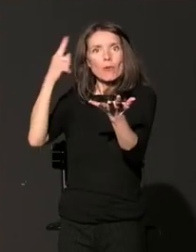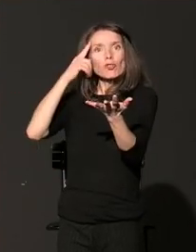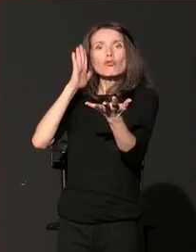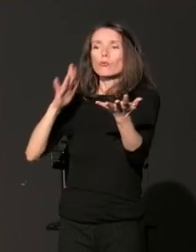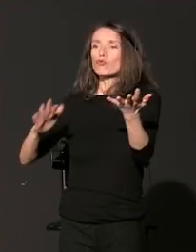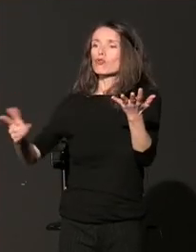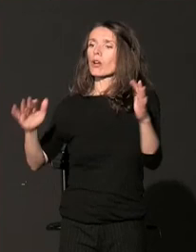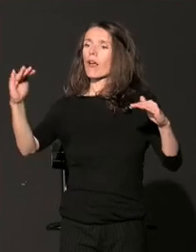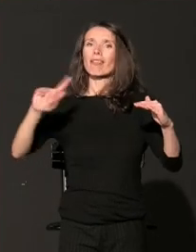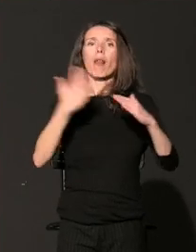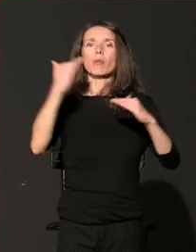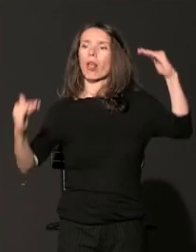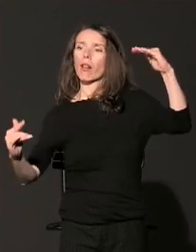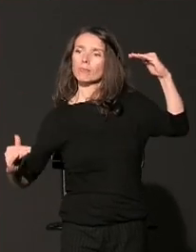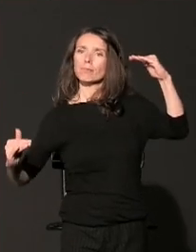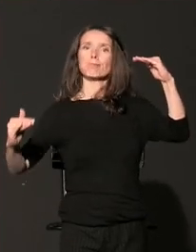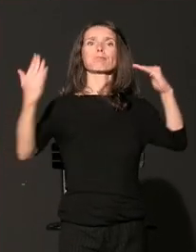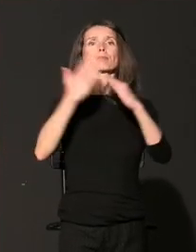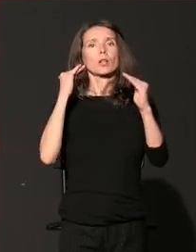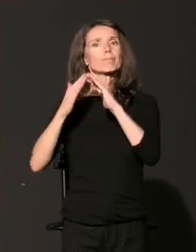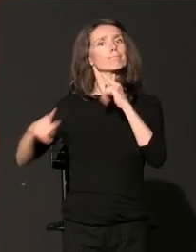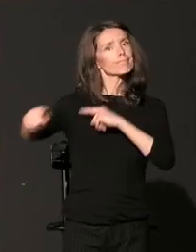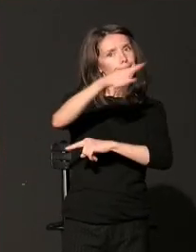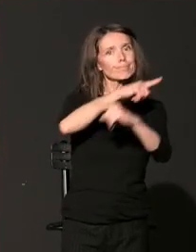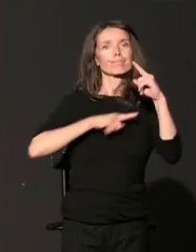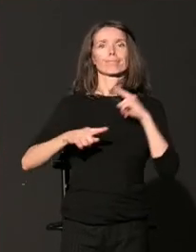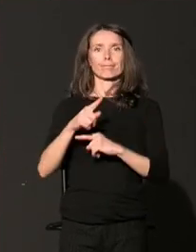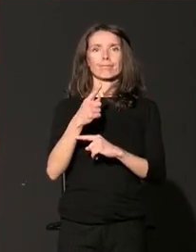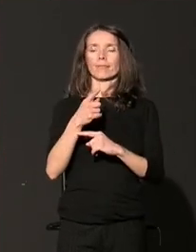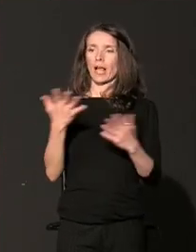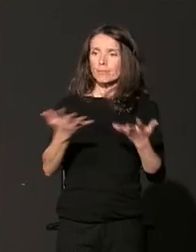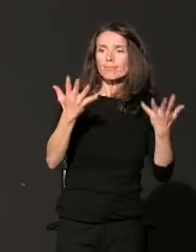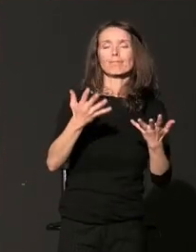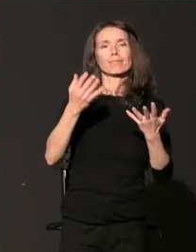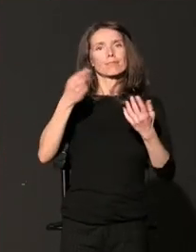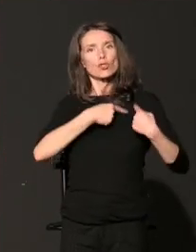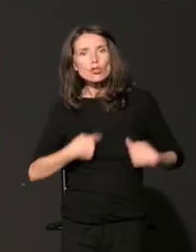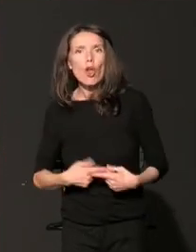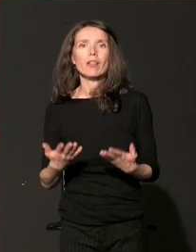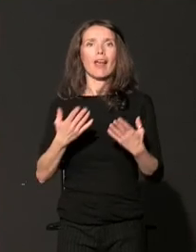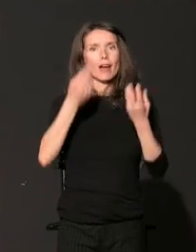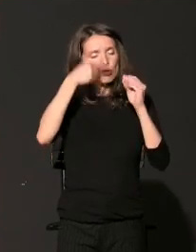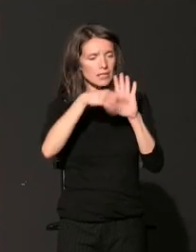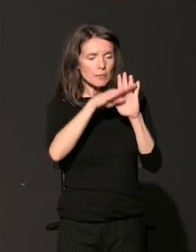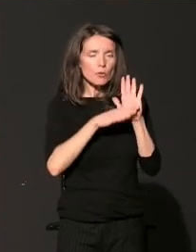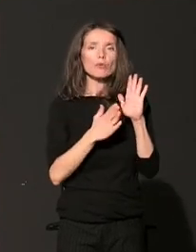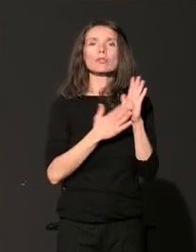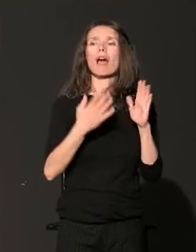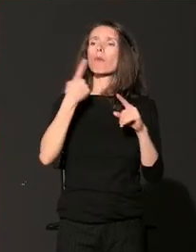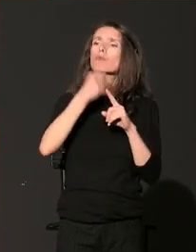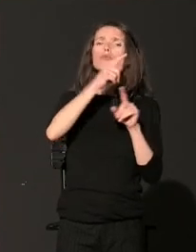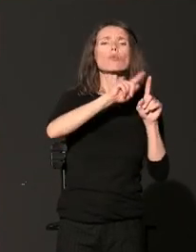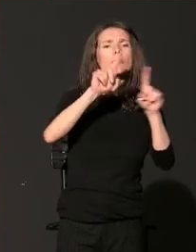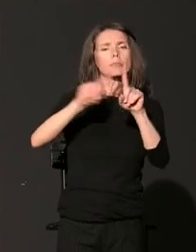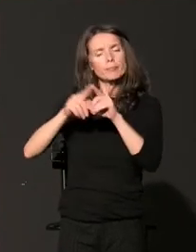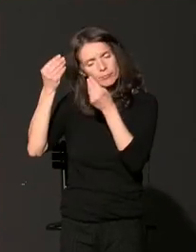Pravednu raspodelu dobara, međusobnu solidarnost, poštovanje zakona, uvažavanje različitosti,